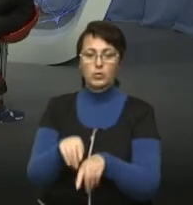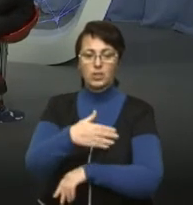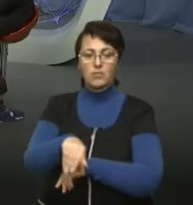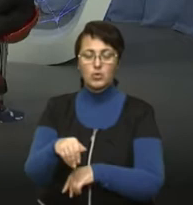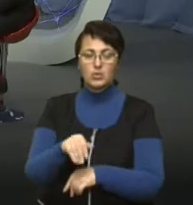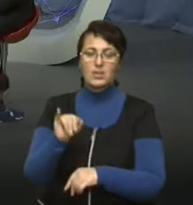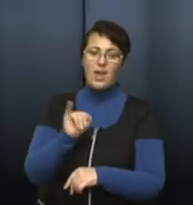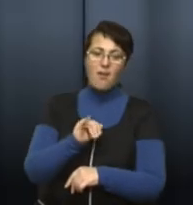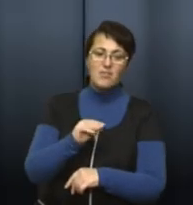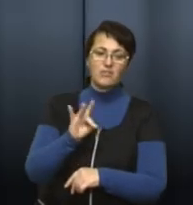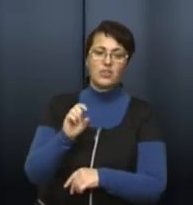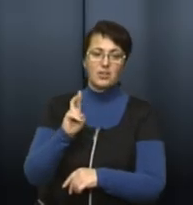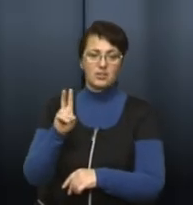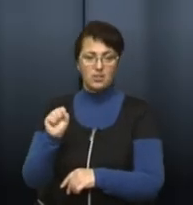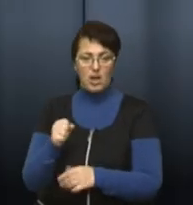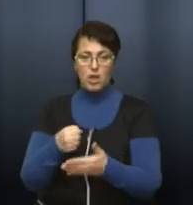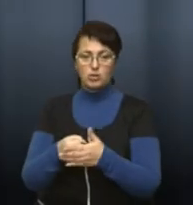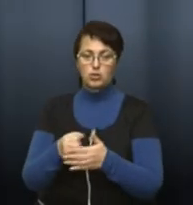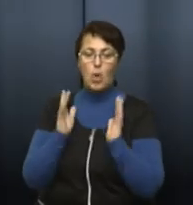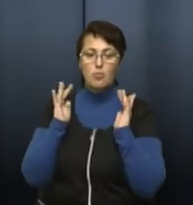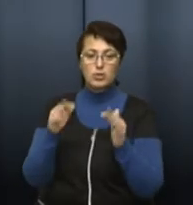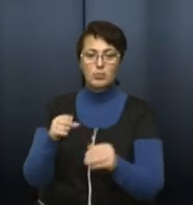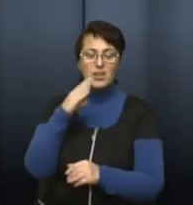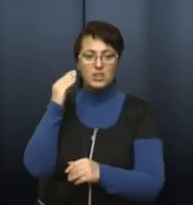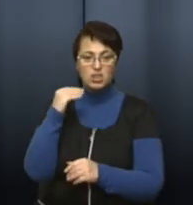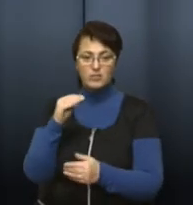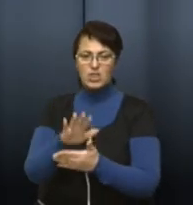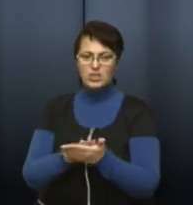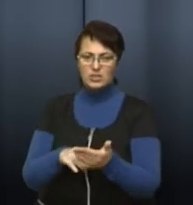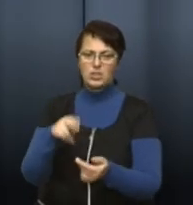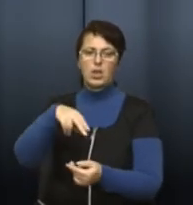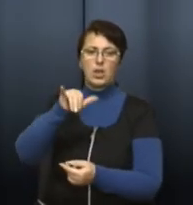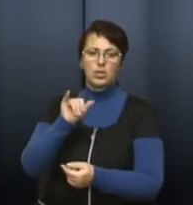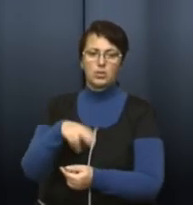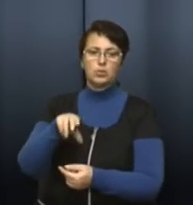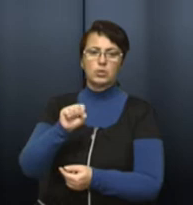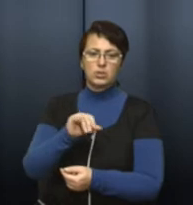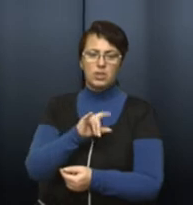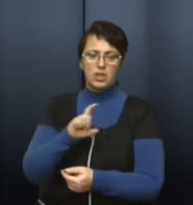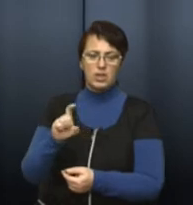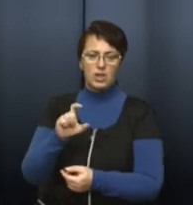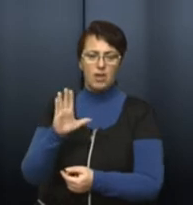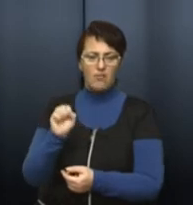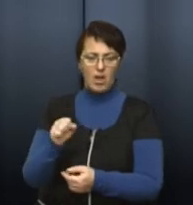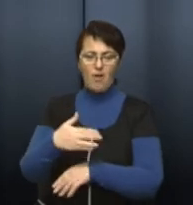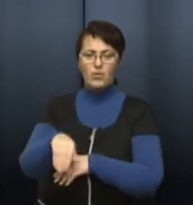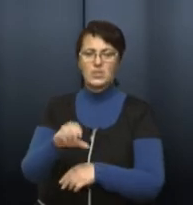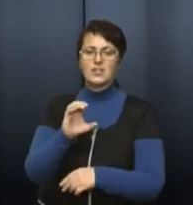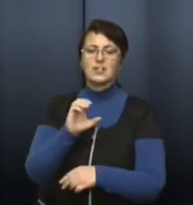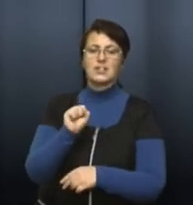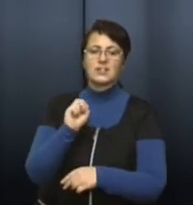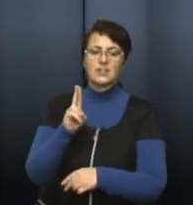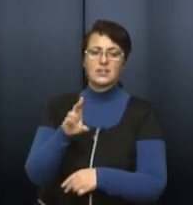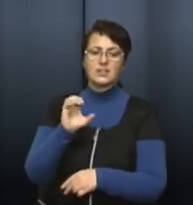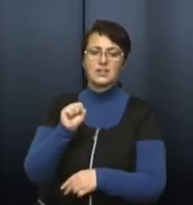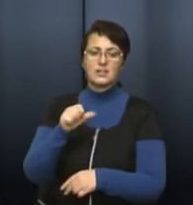вулиця Івана Френка до проспекту Шевченка, далі вулиця Дудаєва, вулиця Саксаганську,